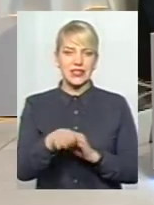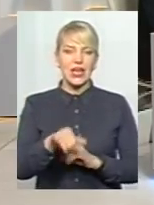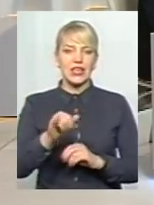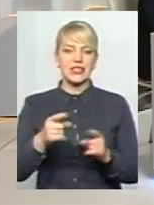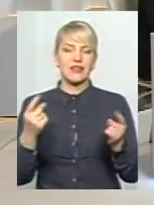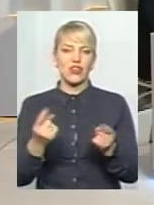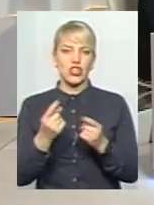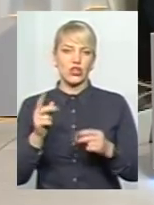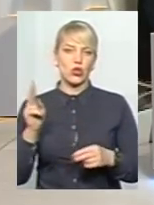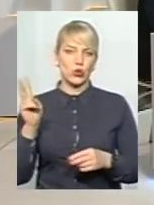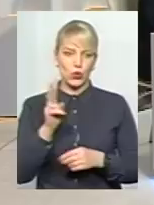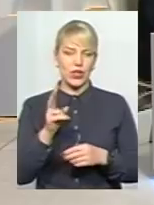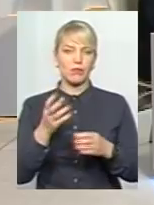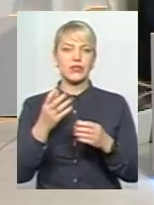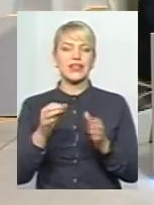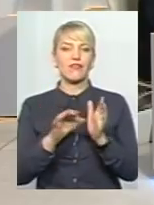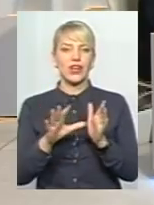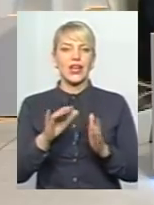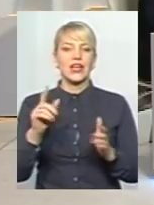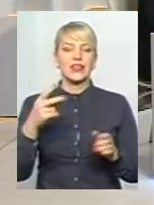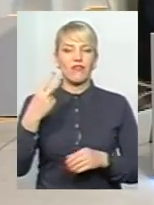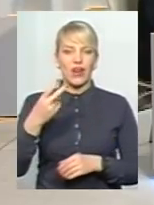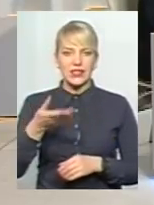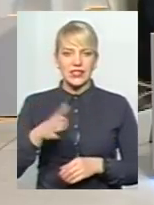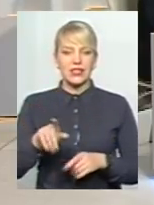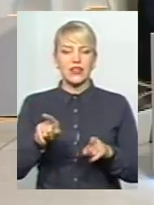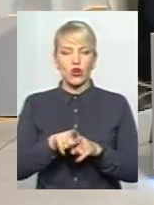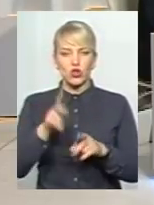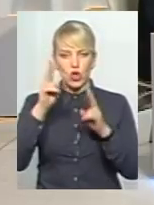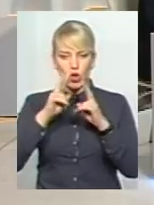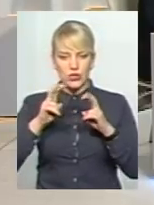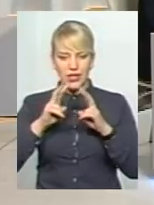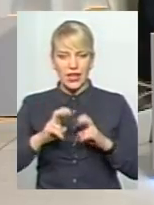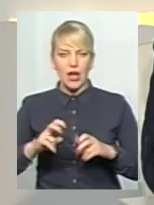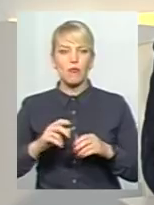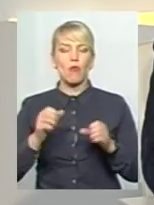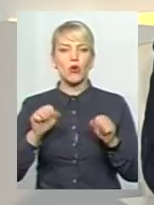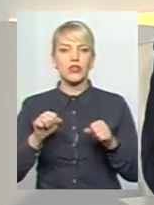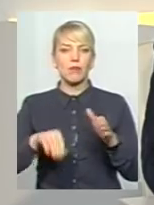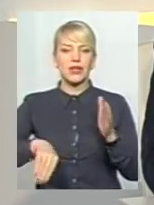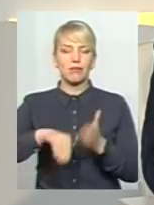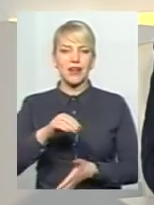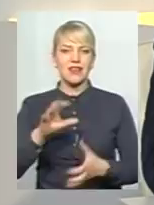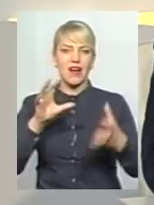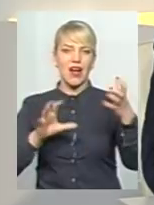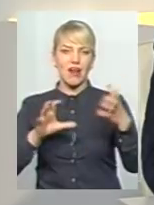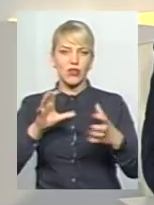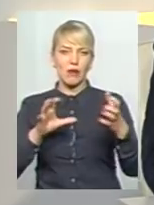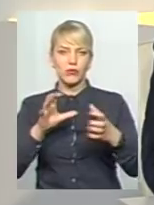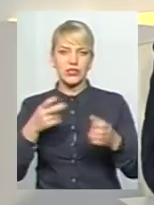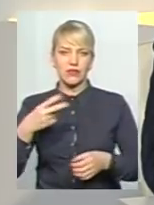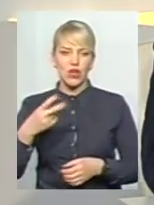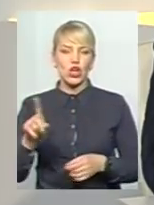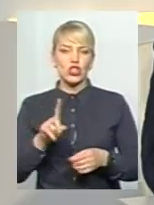тролейбусів ще плюс 20. Розглядаємо можливісті придбання автобусів великогабаритних, аби поступово витискати